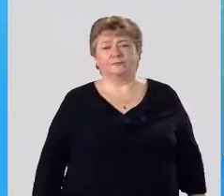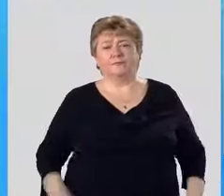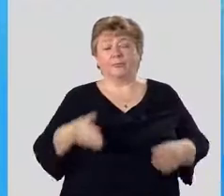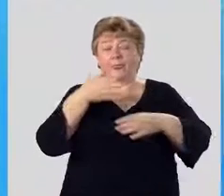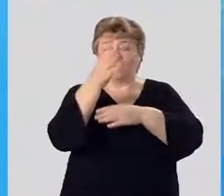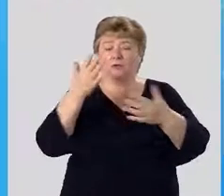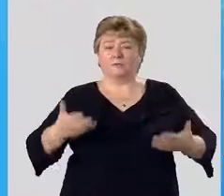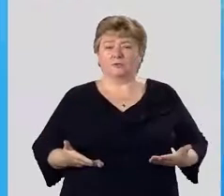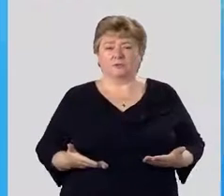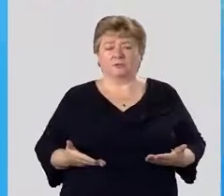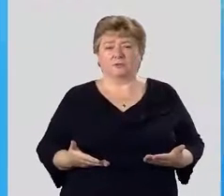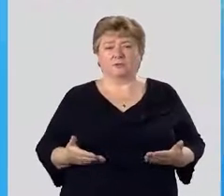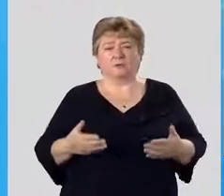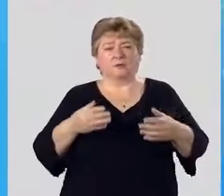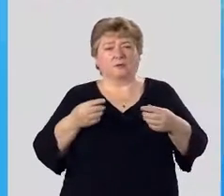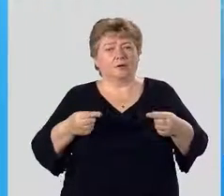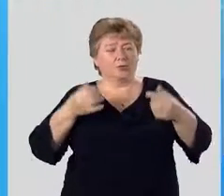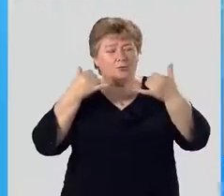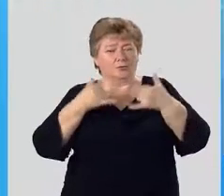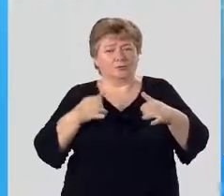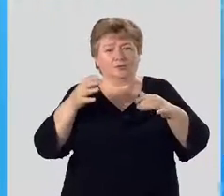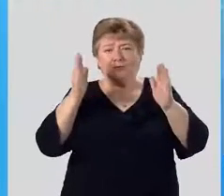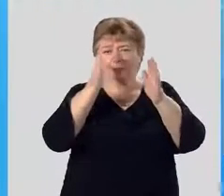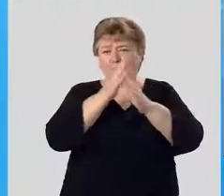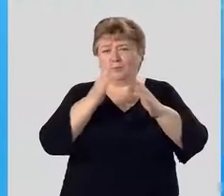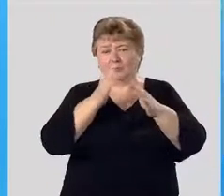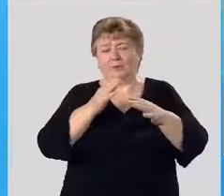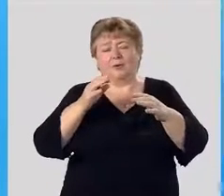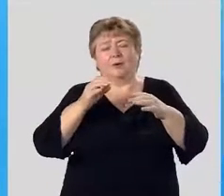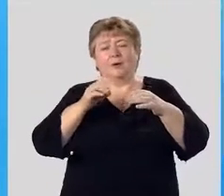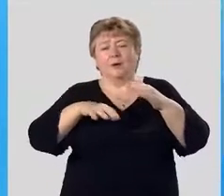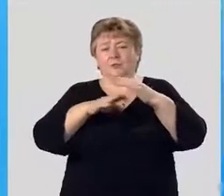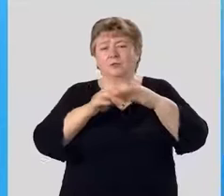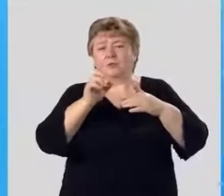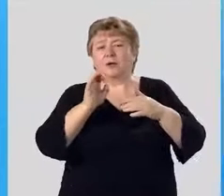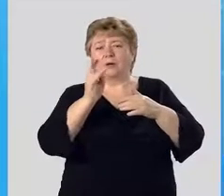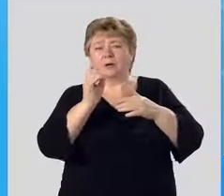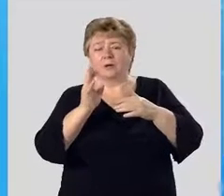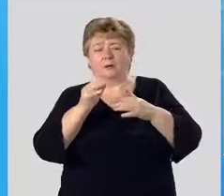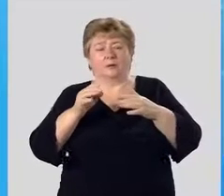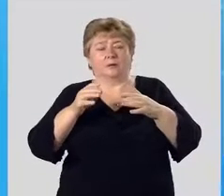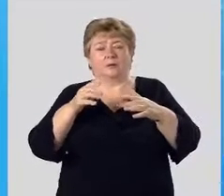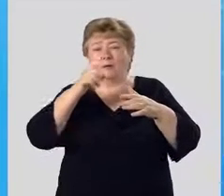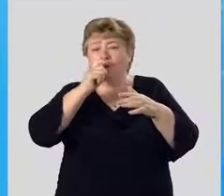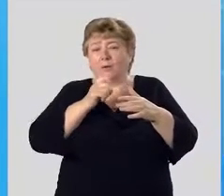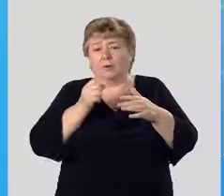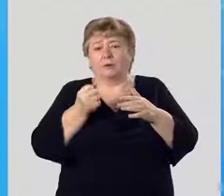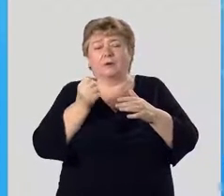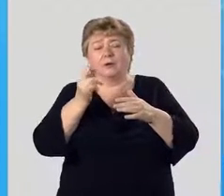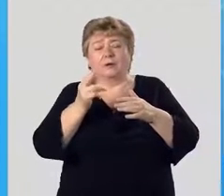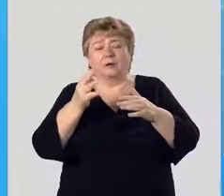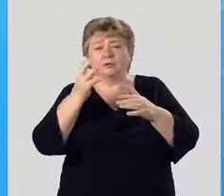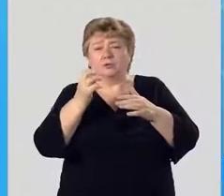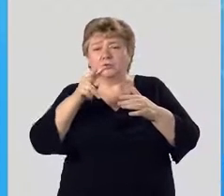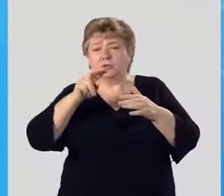Дерево жизни. Настоящее чудо природы растет в пустыне Бахрейна. Совершенно непостижимым образом вот